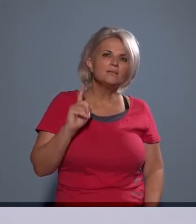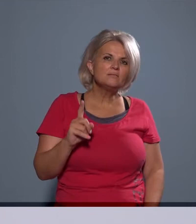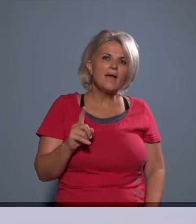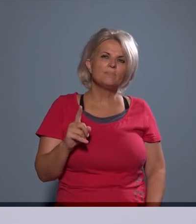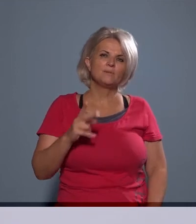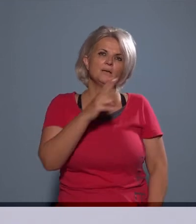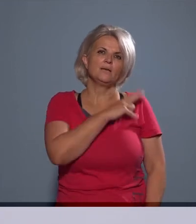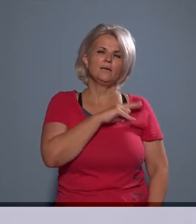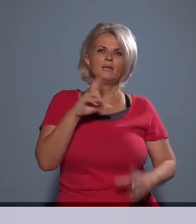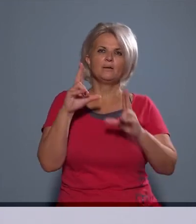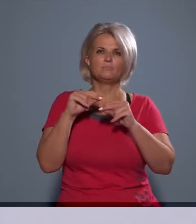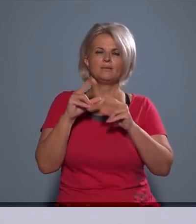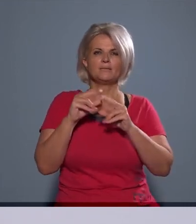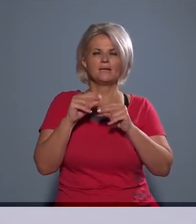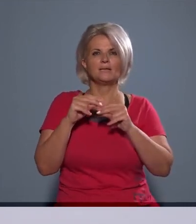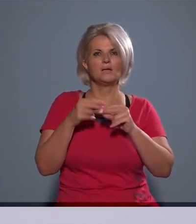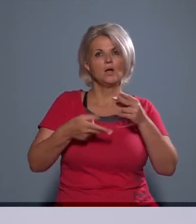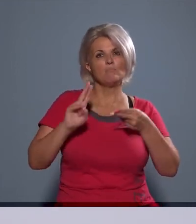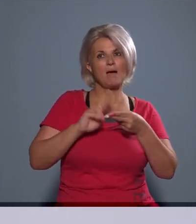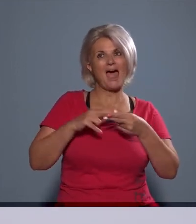a pályák átépítése,